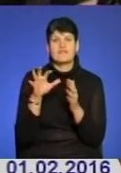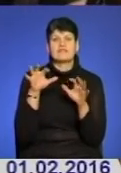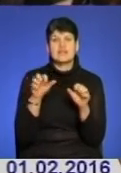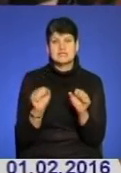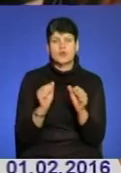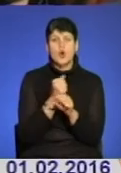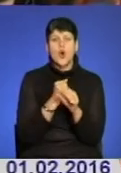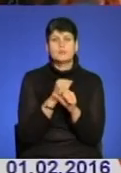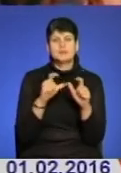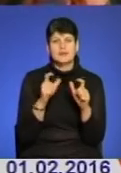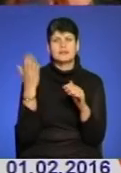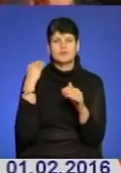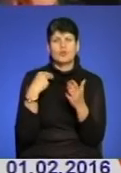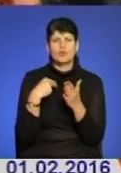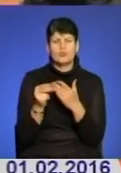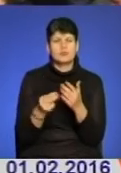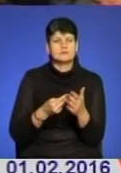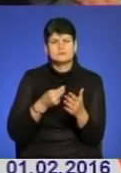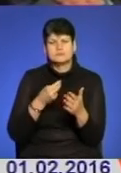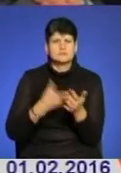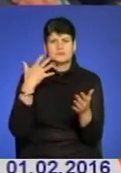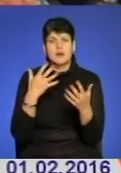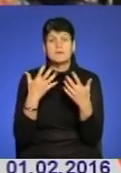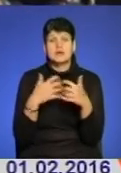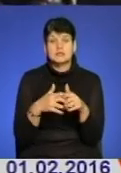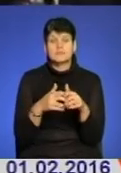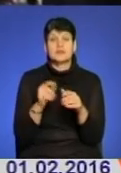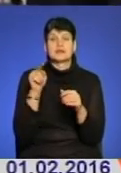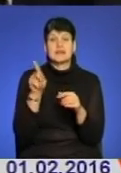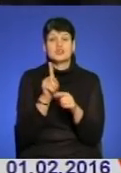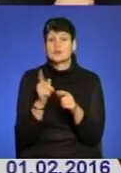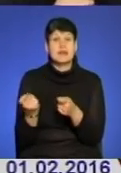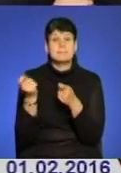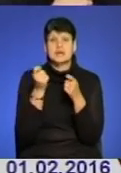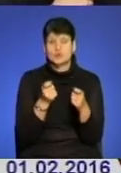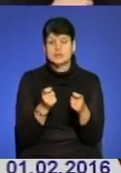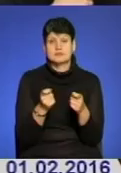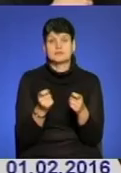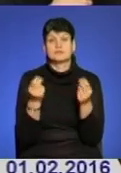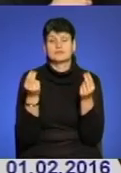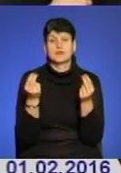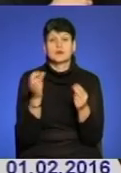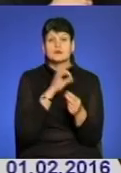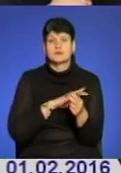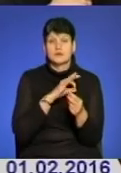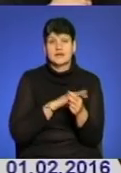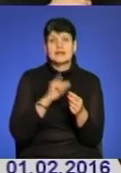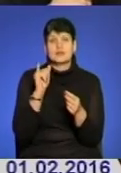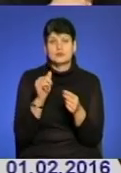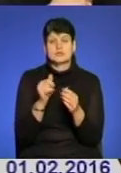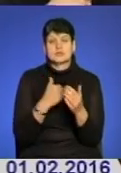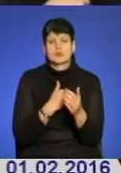кілька років тому купили на двох дороговартісний апарат. Однак через те, що він не приносив доходу, Ігор захотів повернути свою